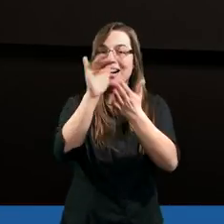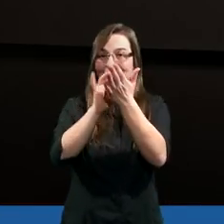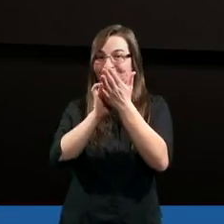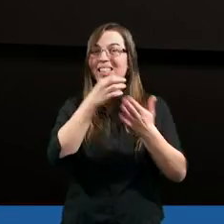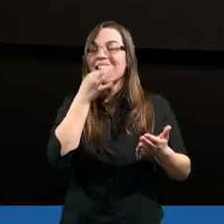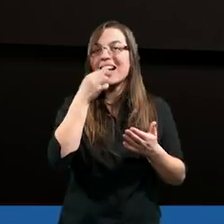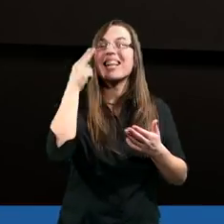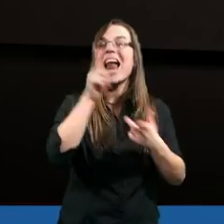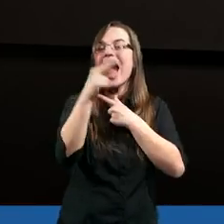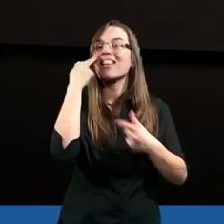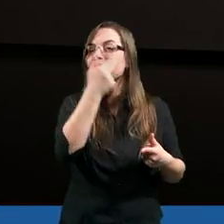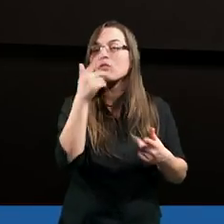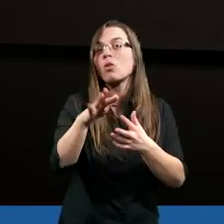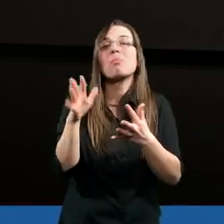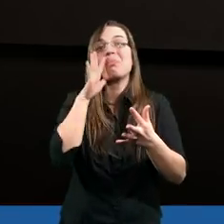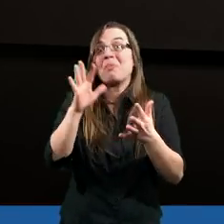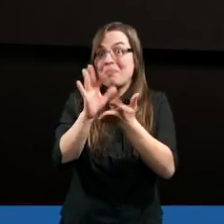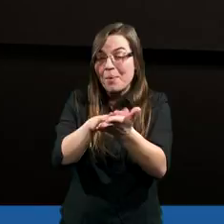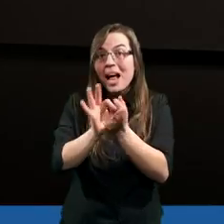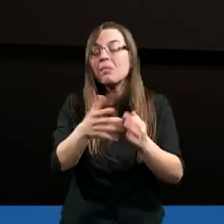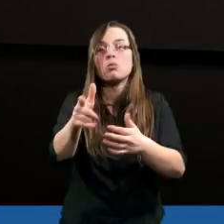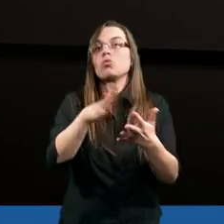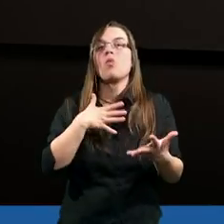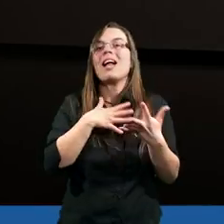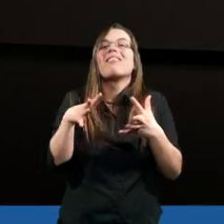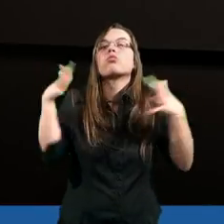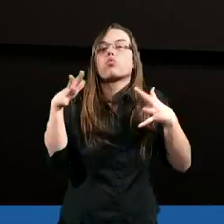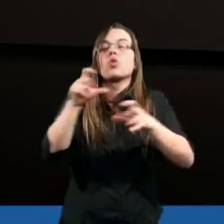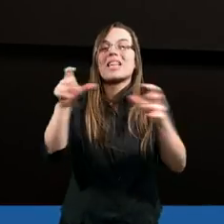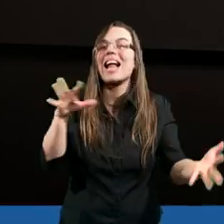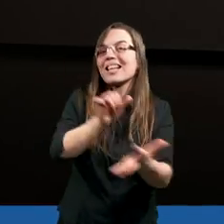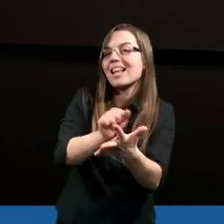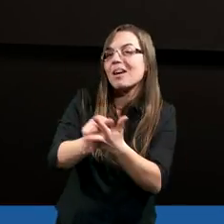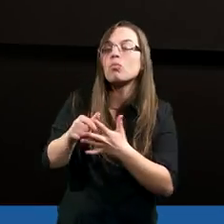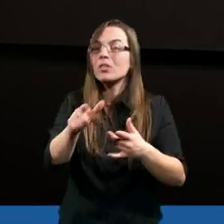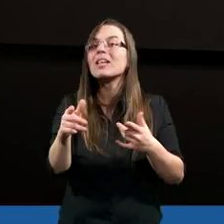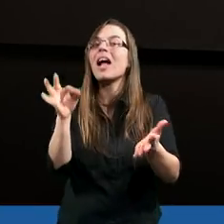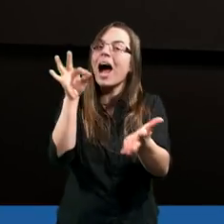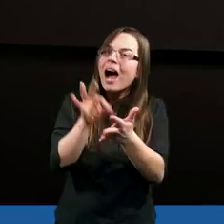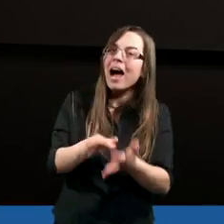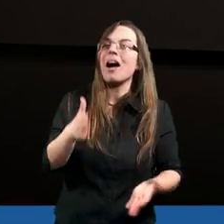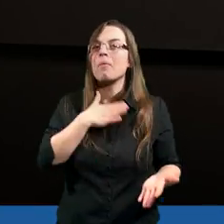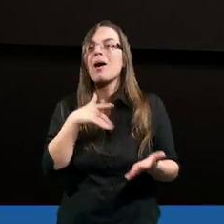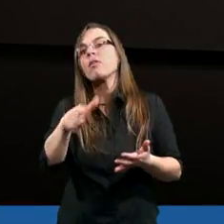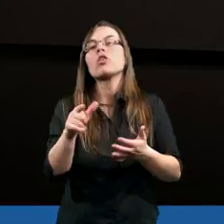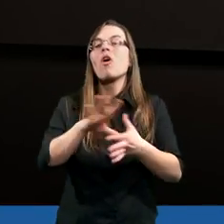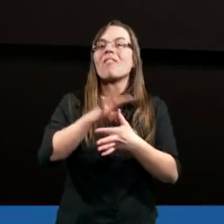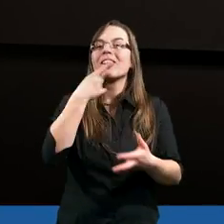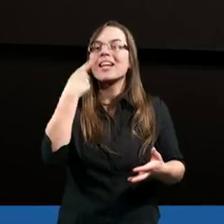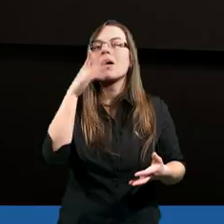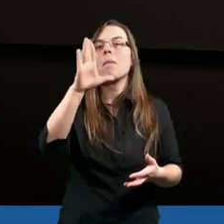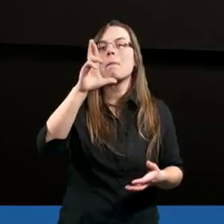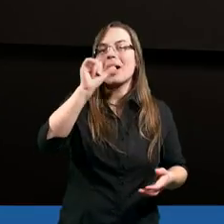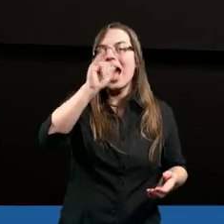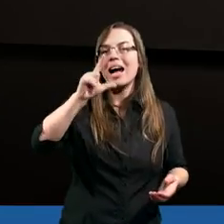niemożliwe. Zajmowałaby chyba powierzchnię szafy do ubrań albo i więcej. Także akurat mamy tutaj ze sobą w języku